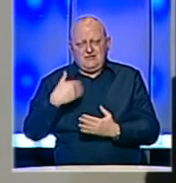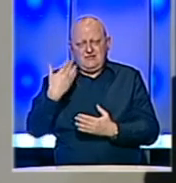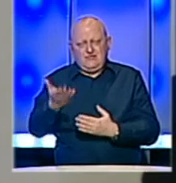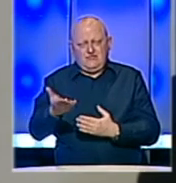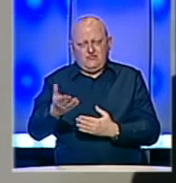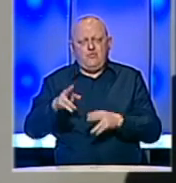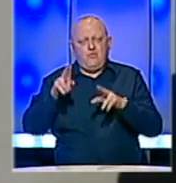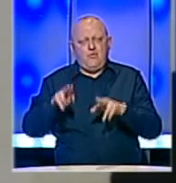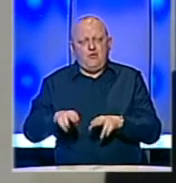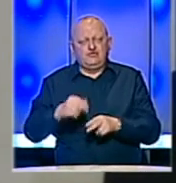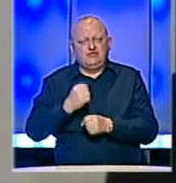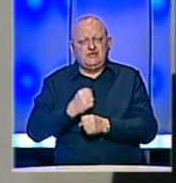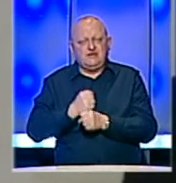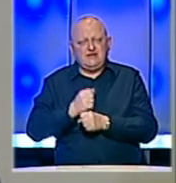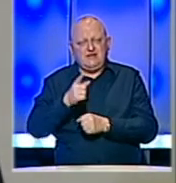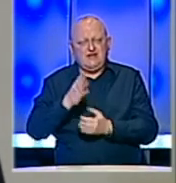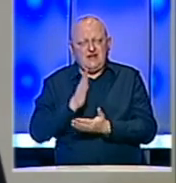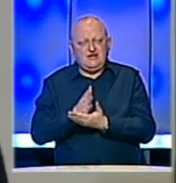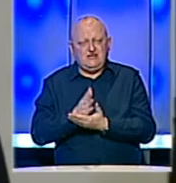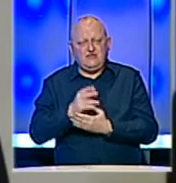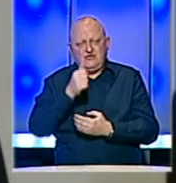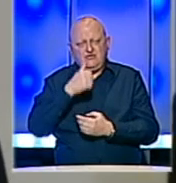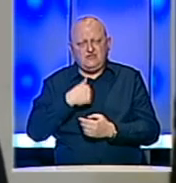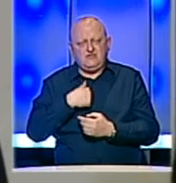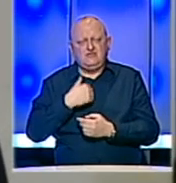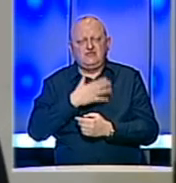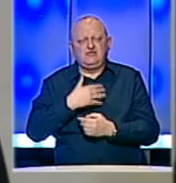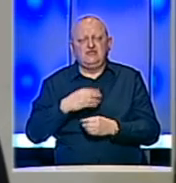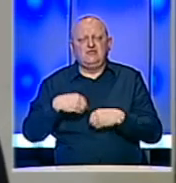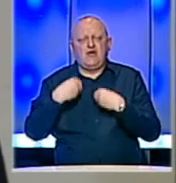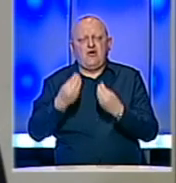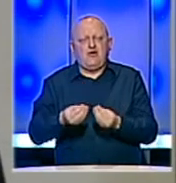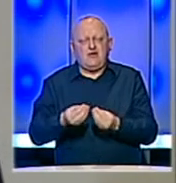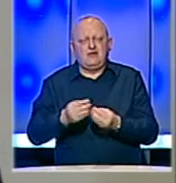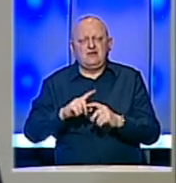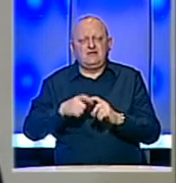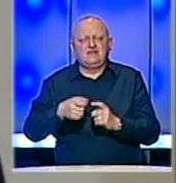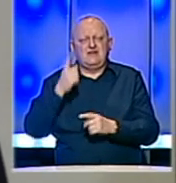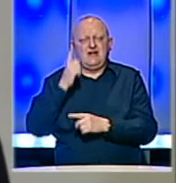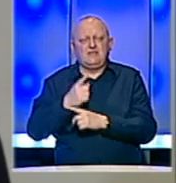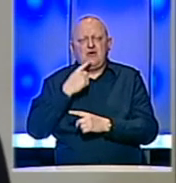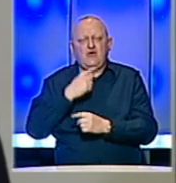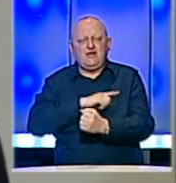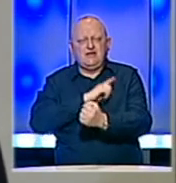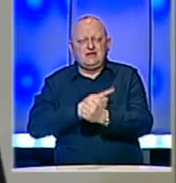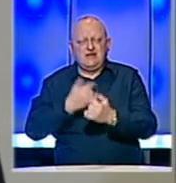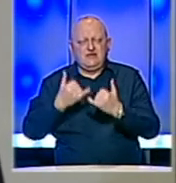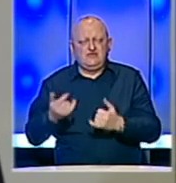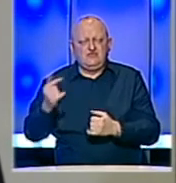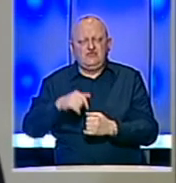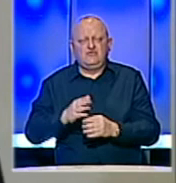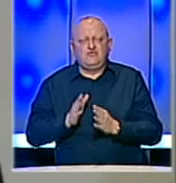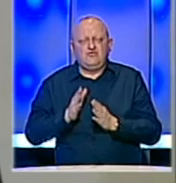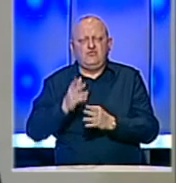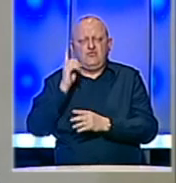upravo i mogućnost da djelujete na taj način. Ono što još, dozvolite mi, želim da pojasnim, je stvar naredbe koja je danas stupila na snagu. Mi smo juče